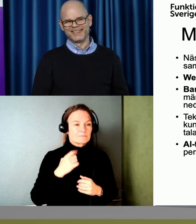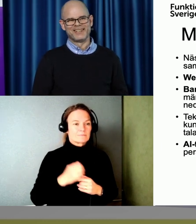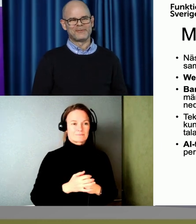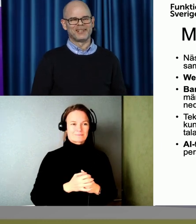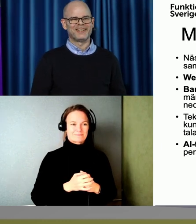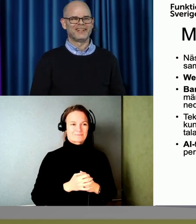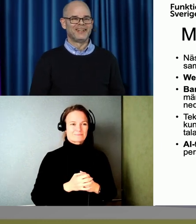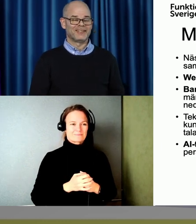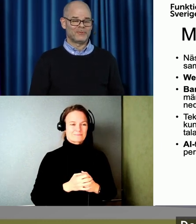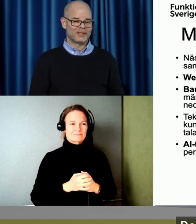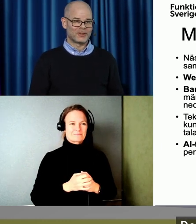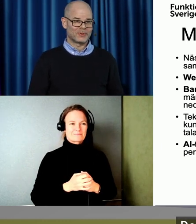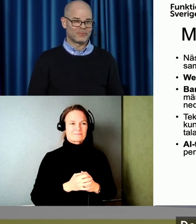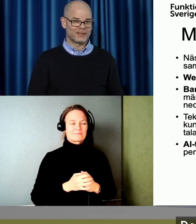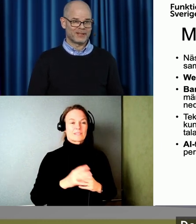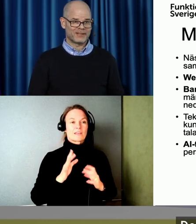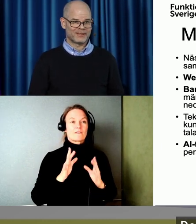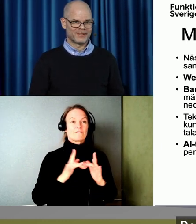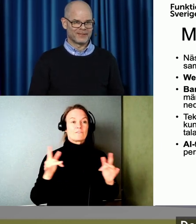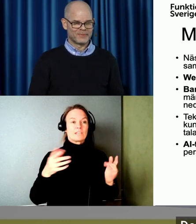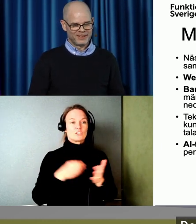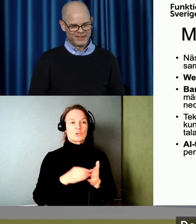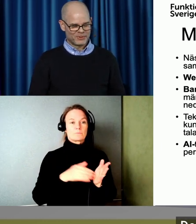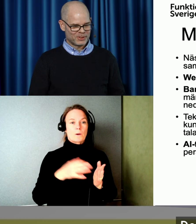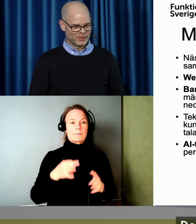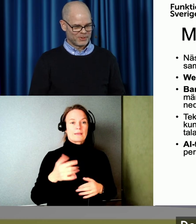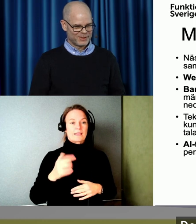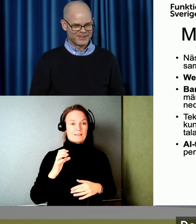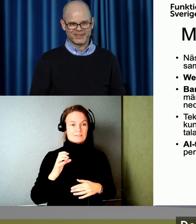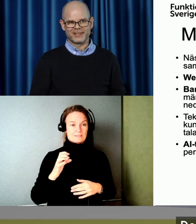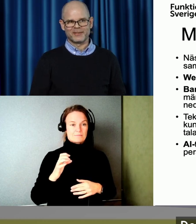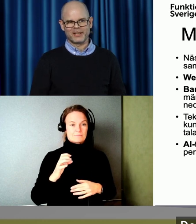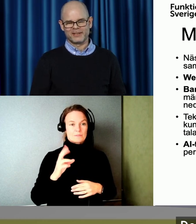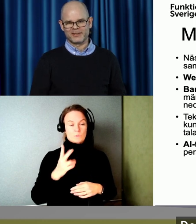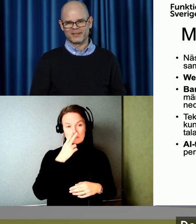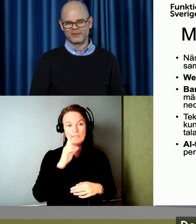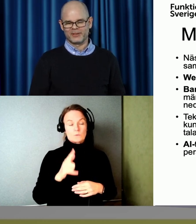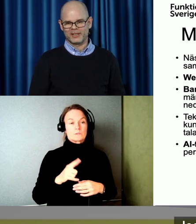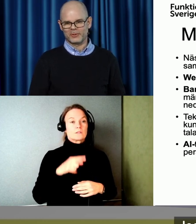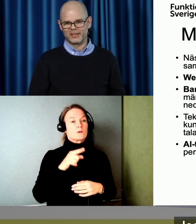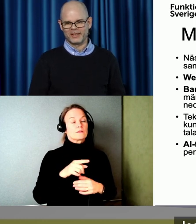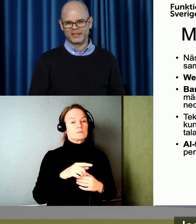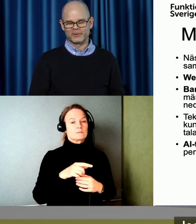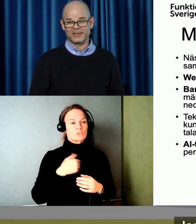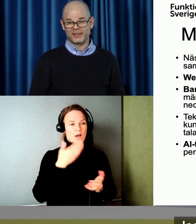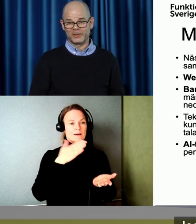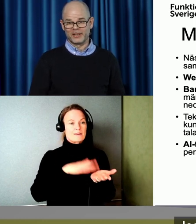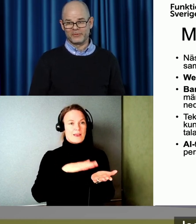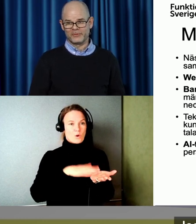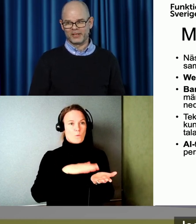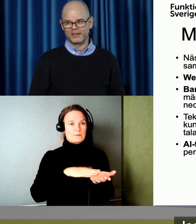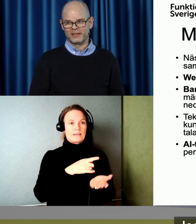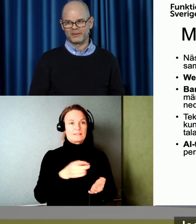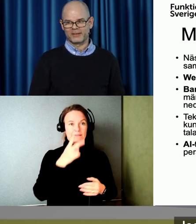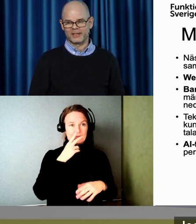fylla i här. Den är friköpt av PTS. Så ser det ut. att den är väldigt... Jag rekommenderar gärna att titta på